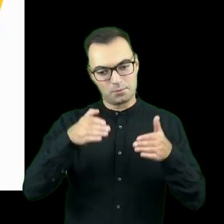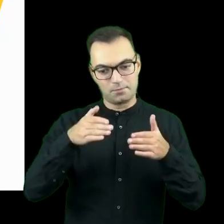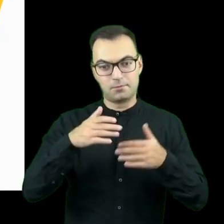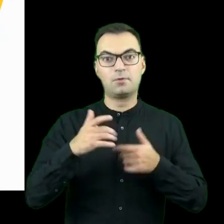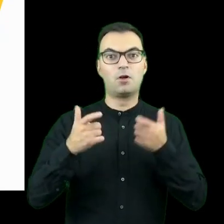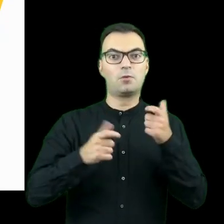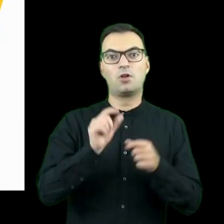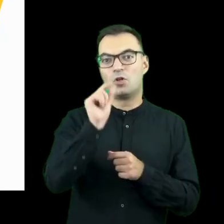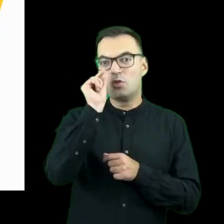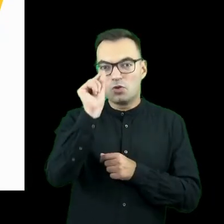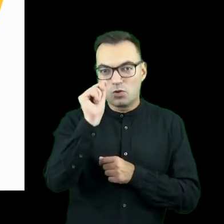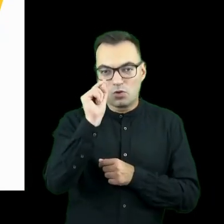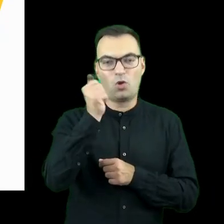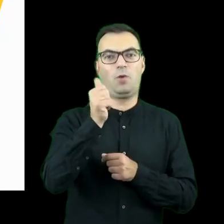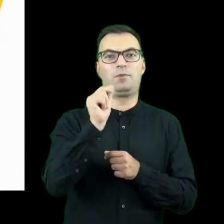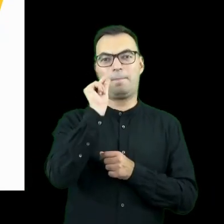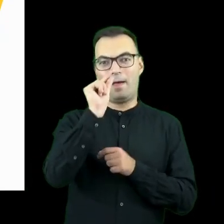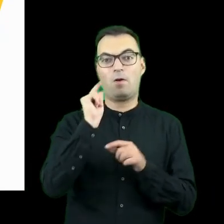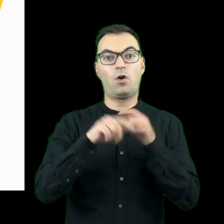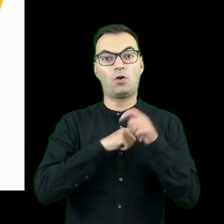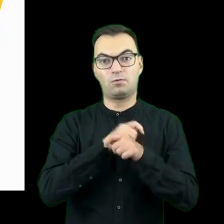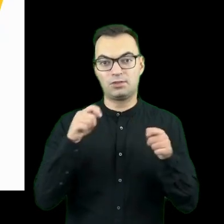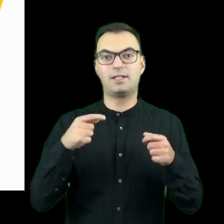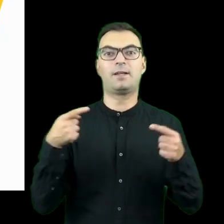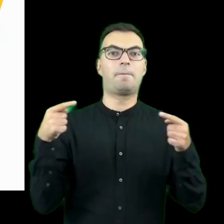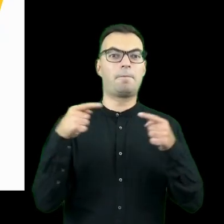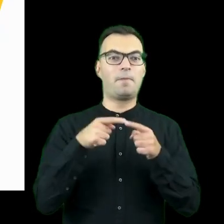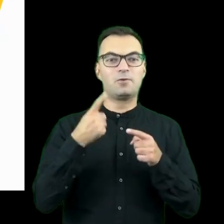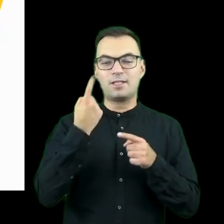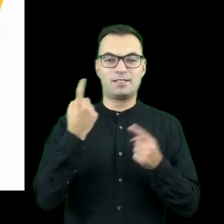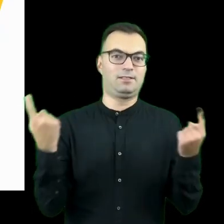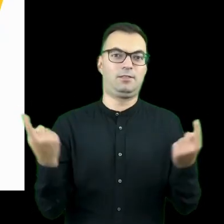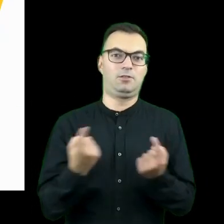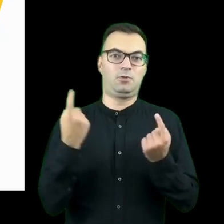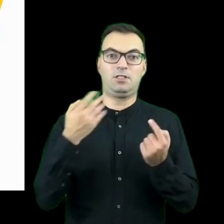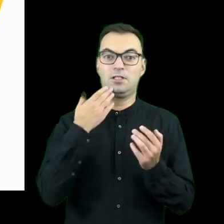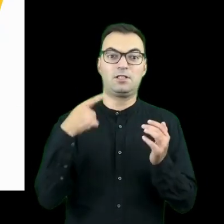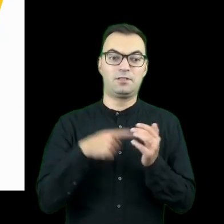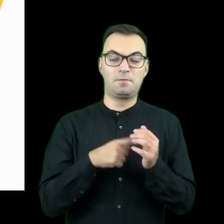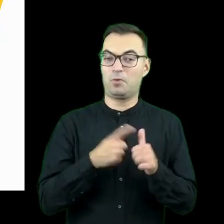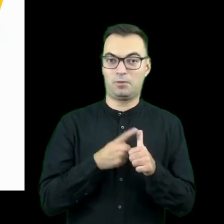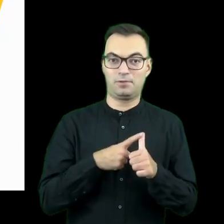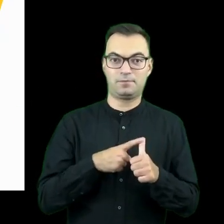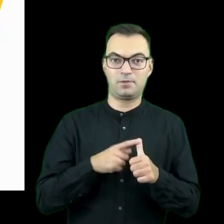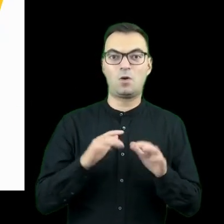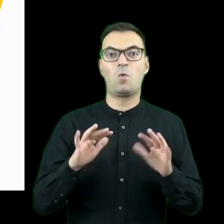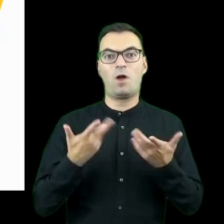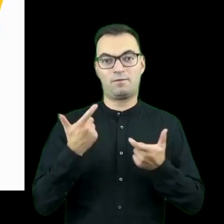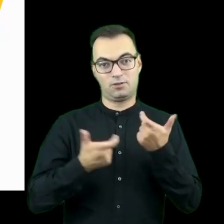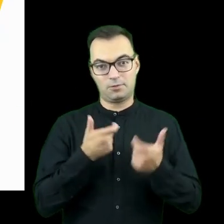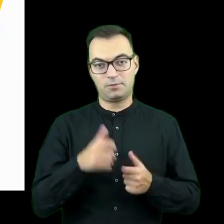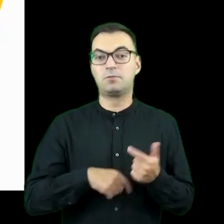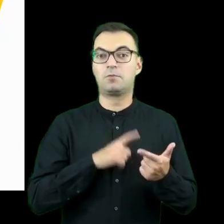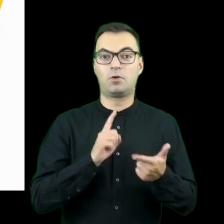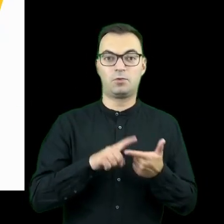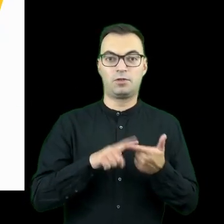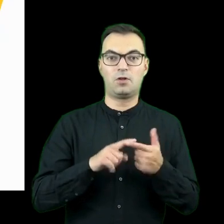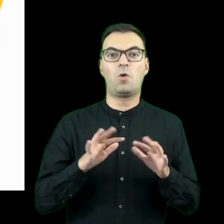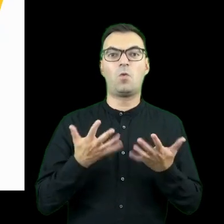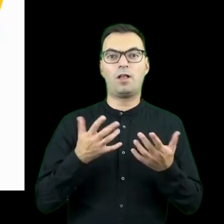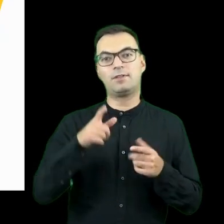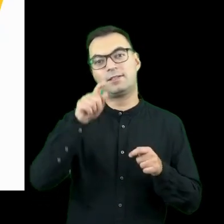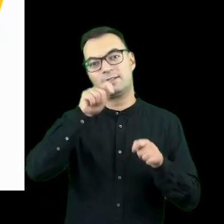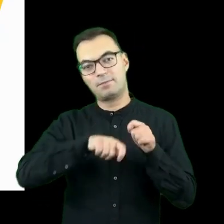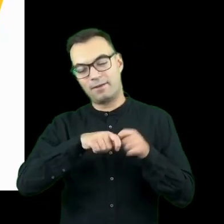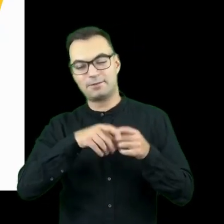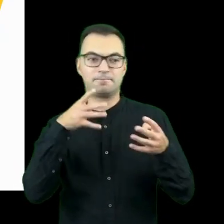się na budowaniu drobnych rozwiązań, które sprawdzają się w bardzo konkretnej sytuacji, bo takie drobne rozwiązanie po pierwsze jest łatwiej zrobić, a po